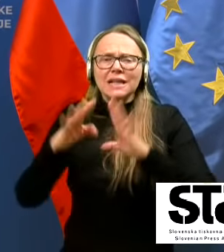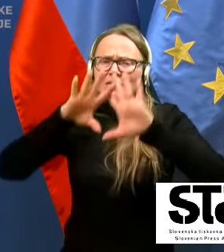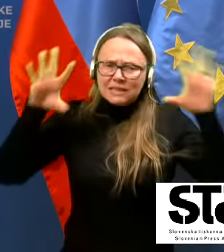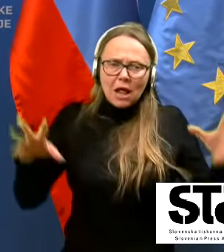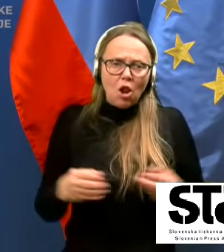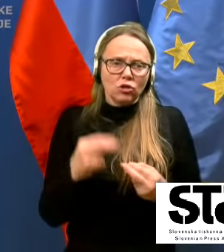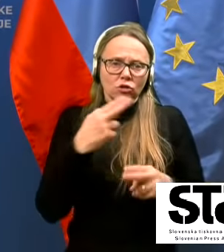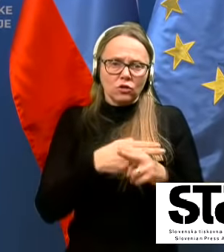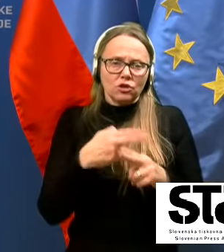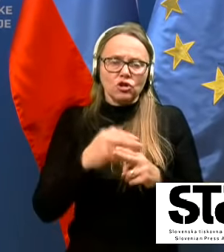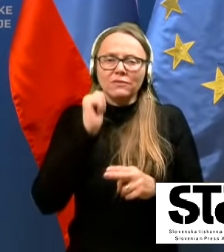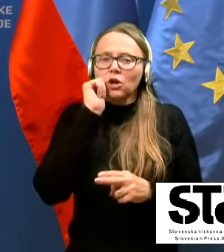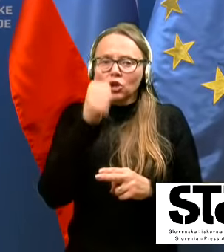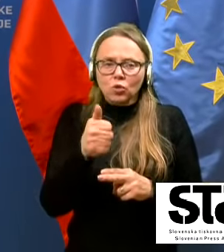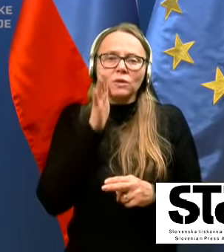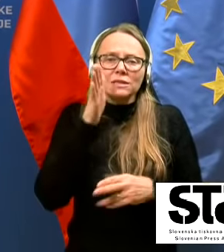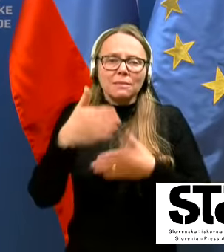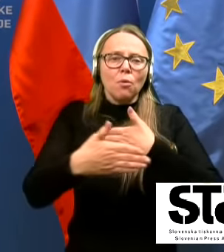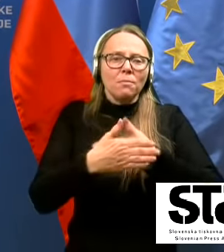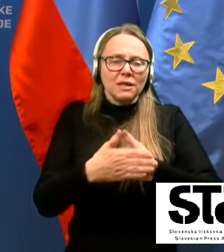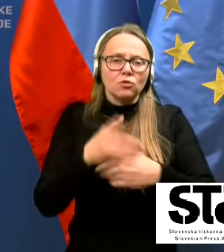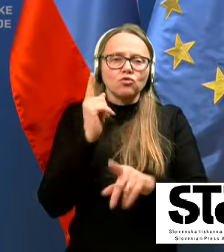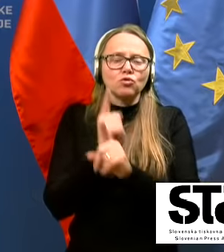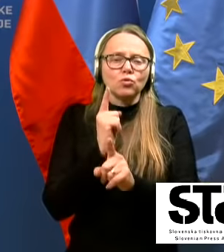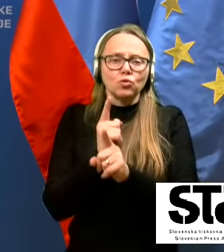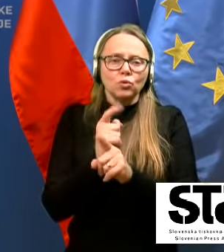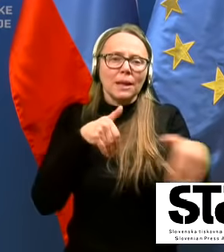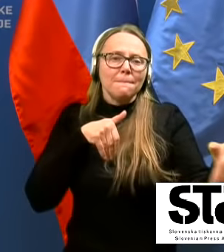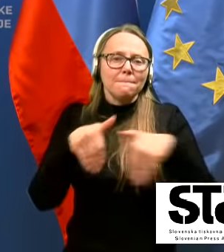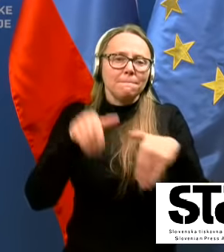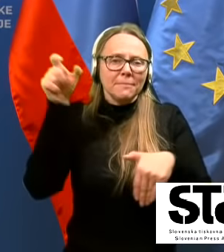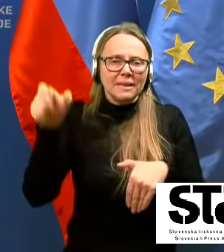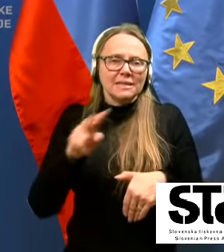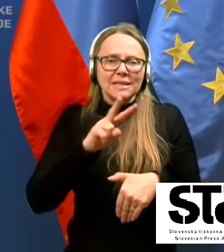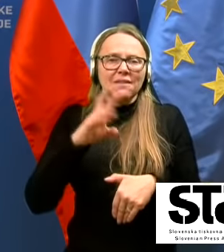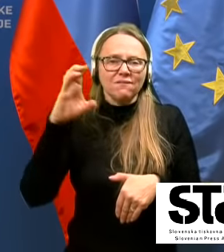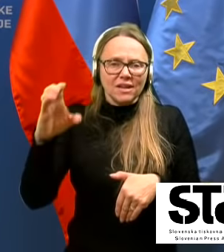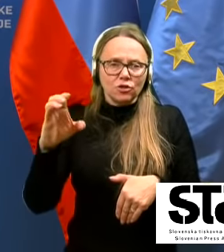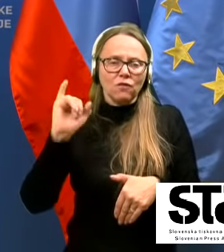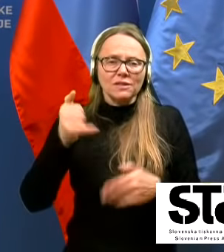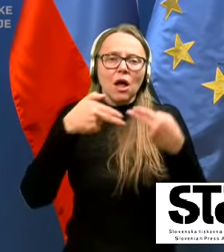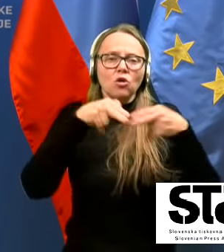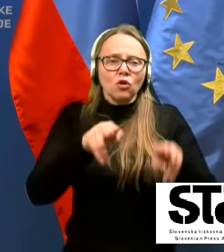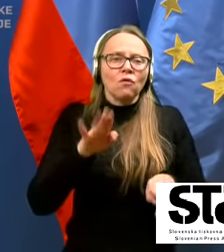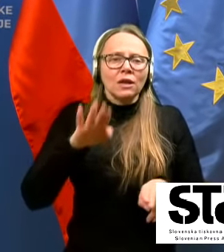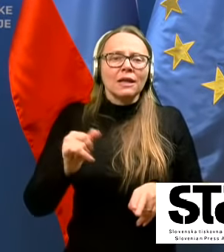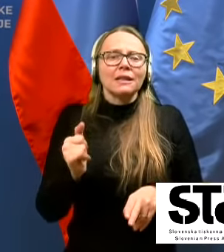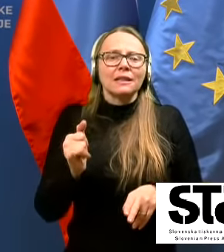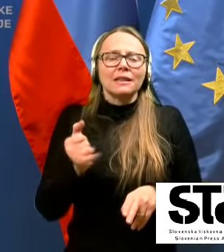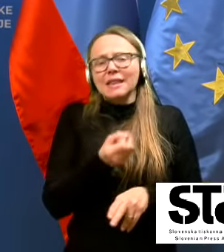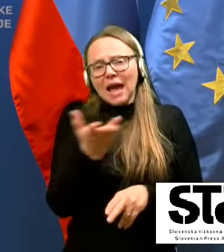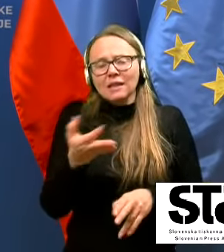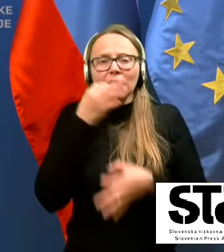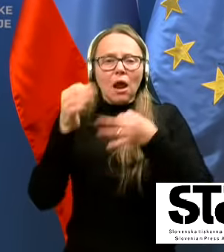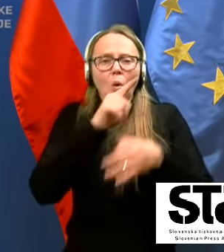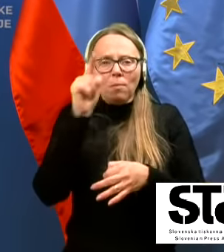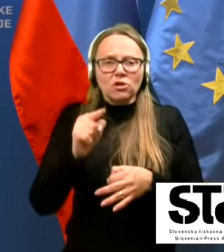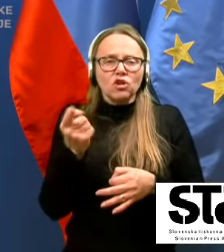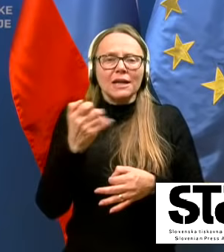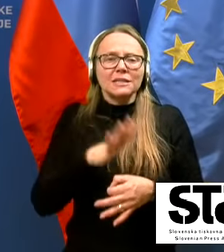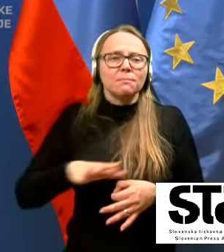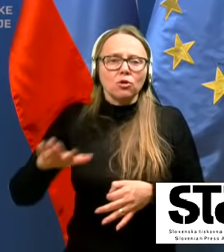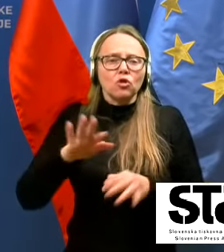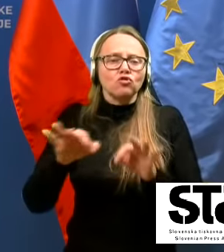državo. Jutri se nam bo pridružil tudi minister Vrtovec, da odgovori na nekatere vprašanja z področja javnega